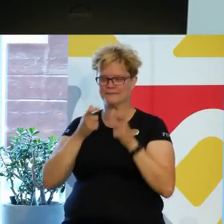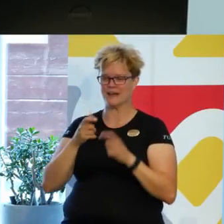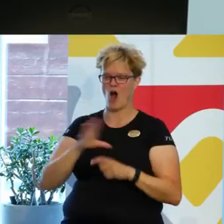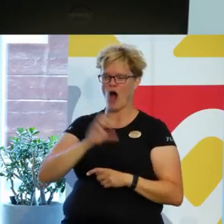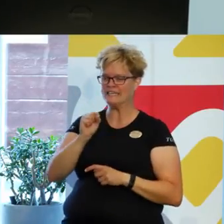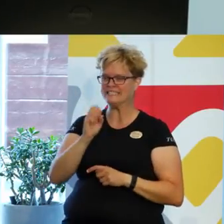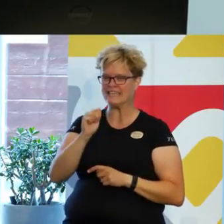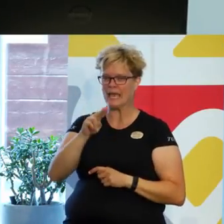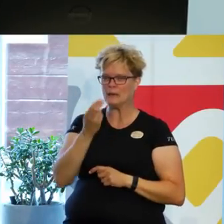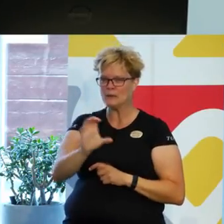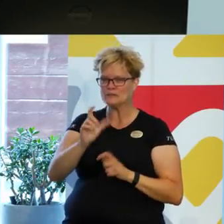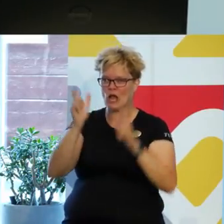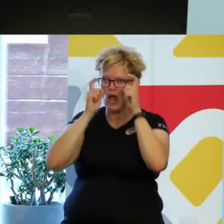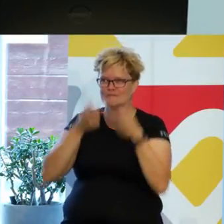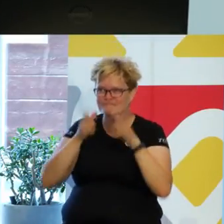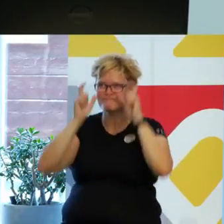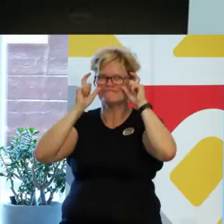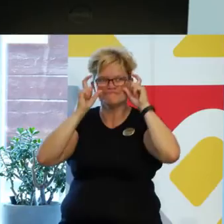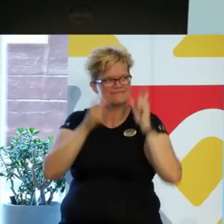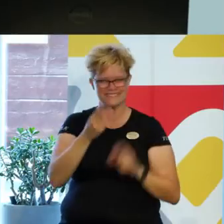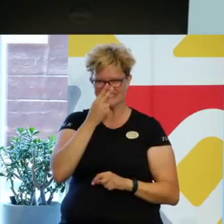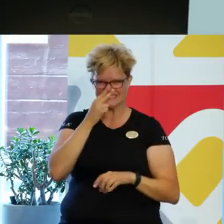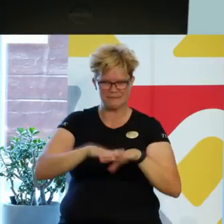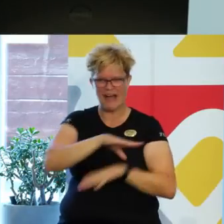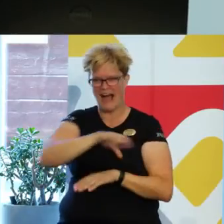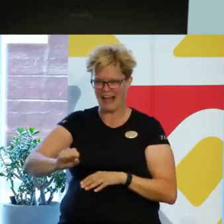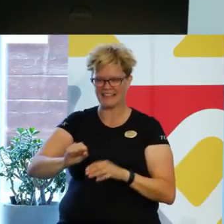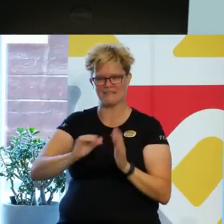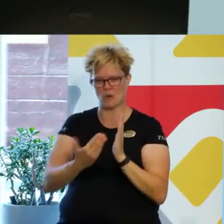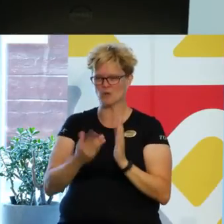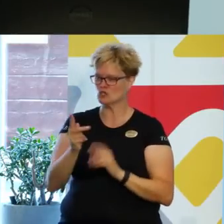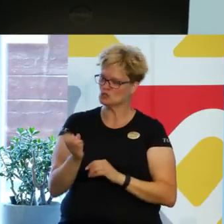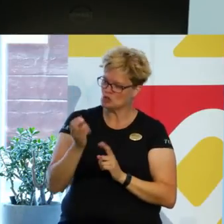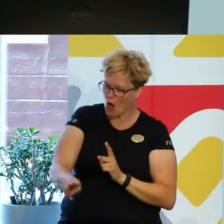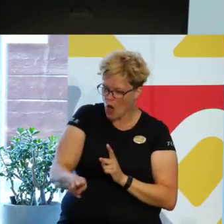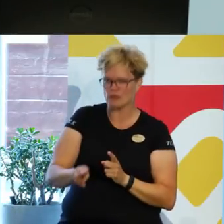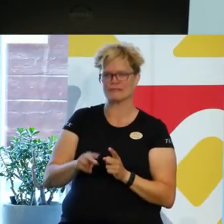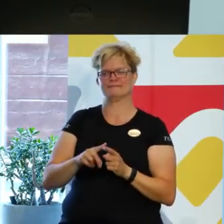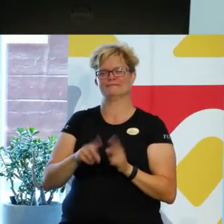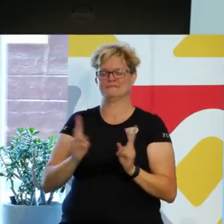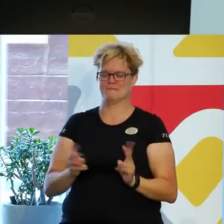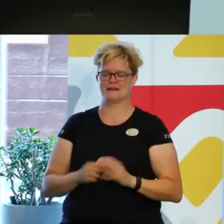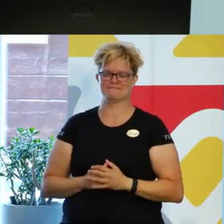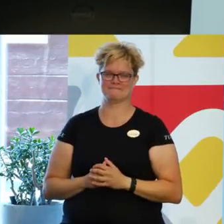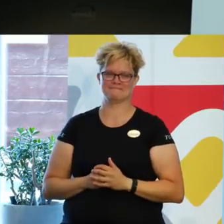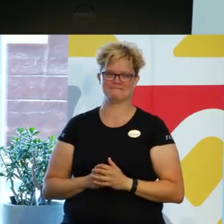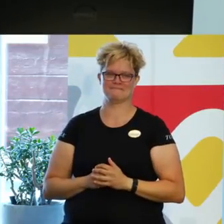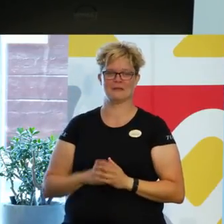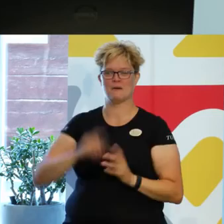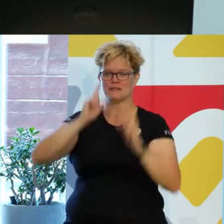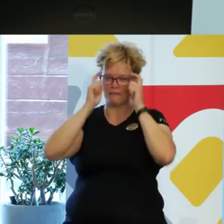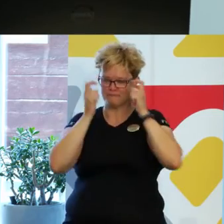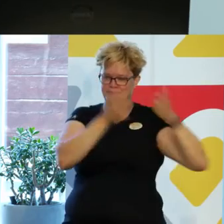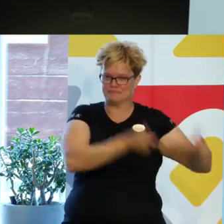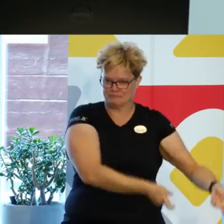genusglasögon. Och så ser jag allting utifrån kön. Så. Sen tar jag